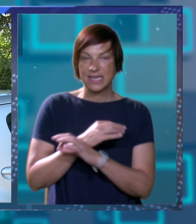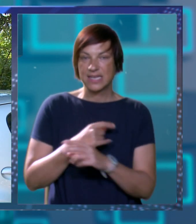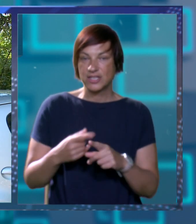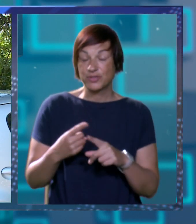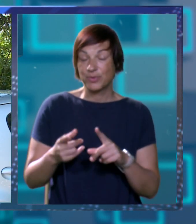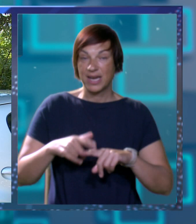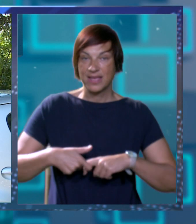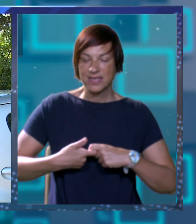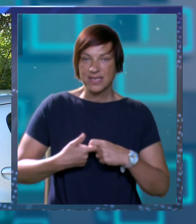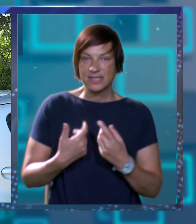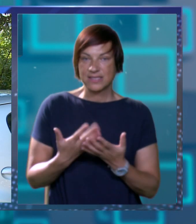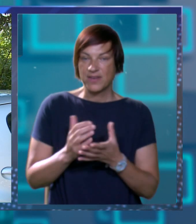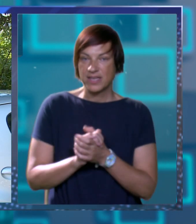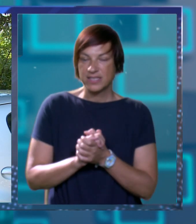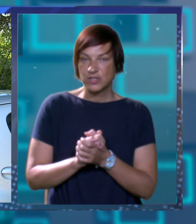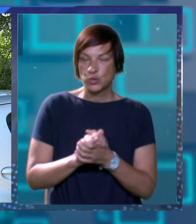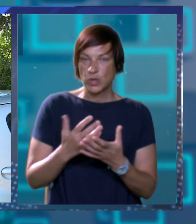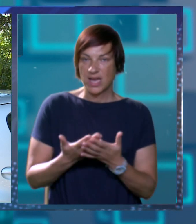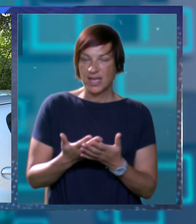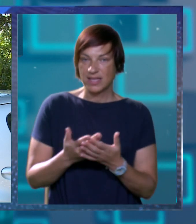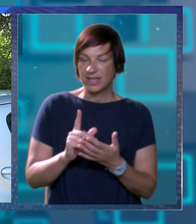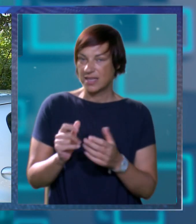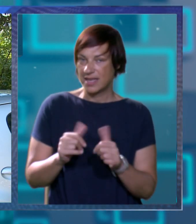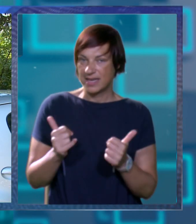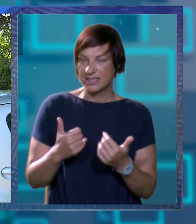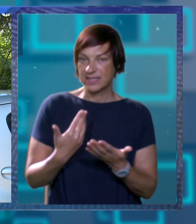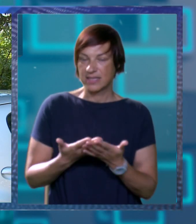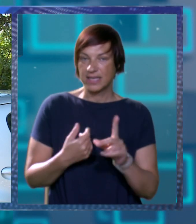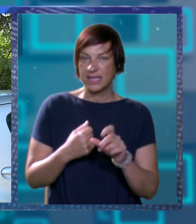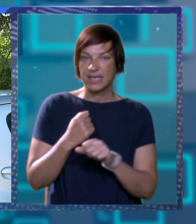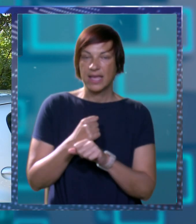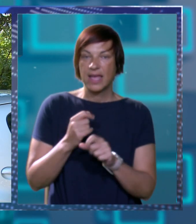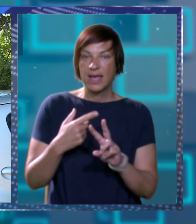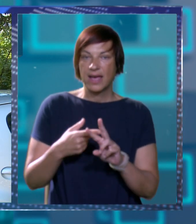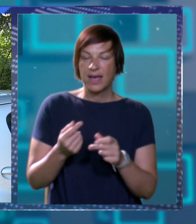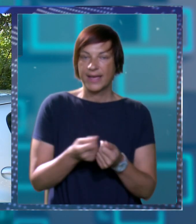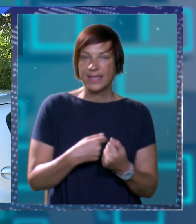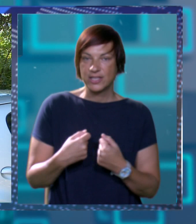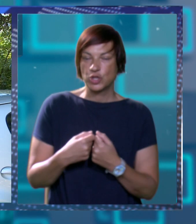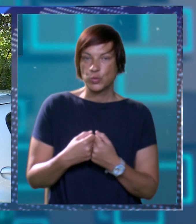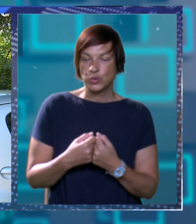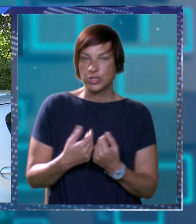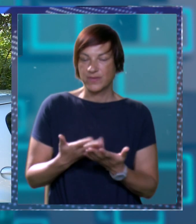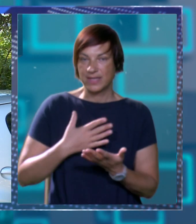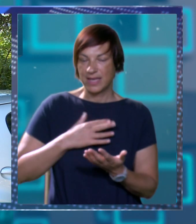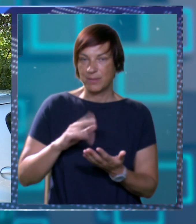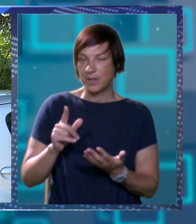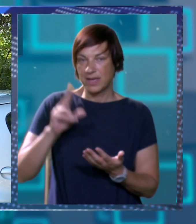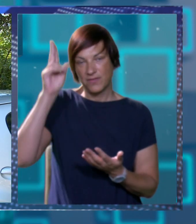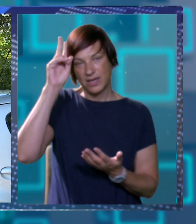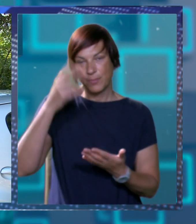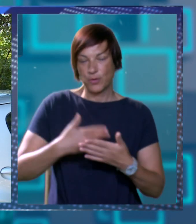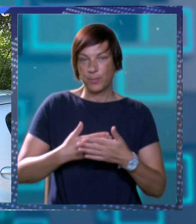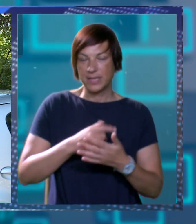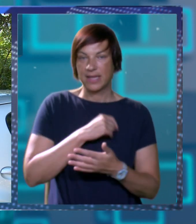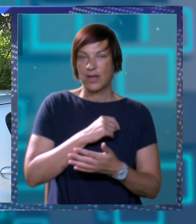zbog nekih stvari suradnja današnja više nema između instituta IGH i društva u principu da ima ja ovdje ne bi mogo i